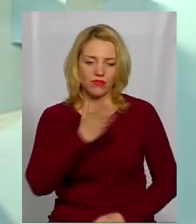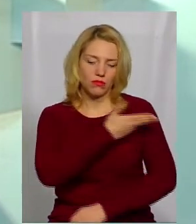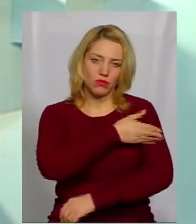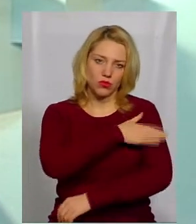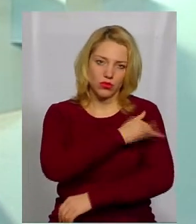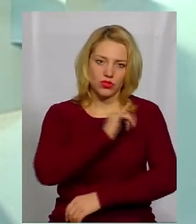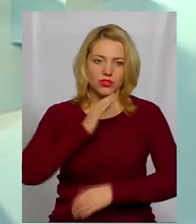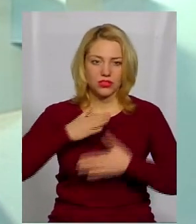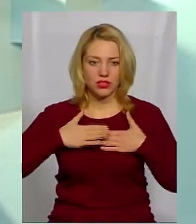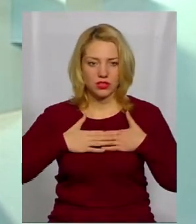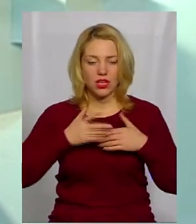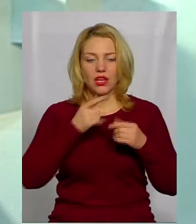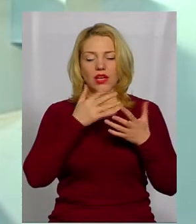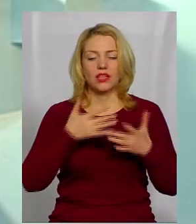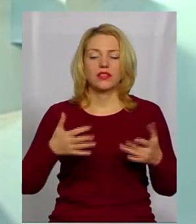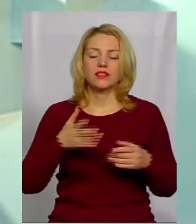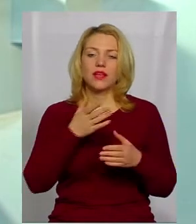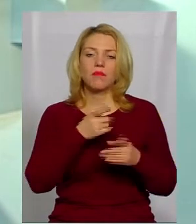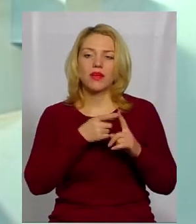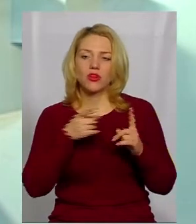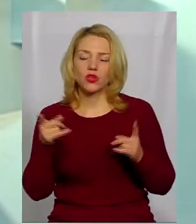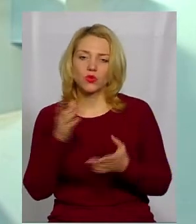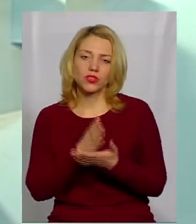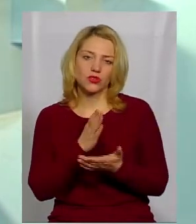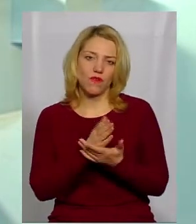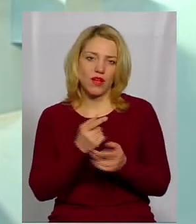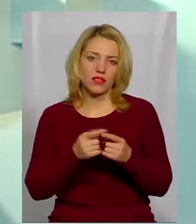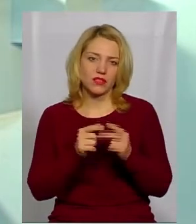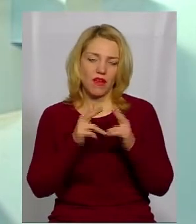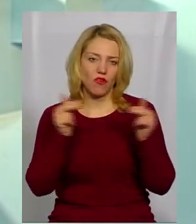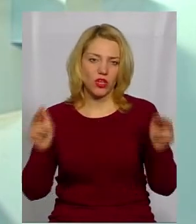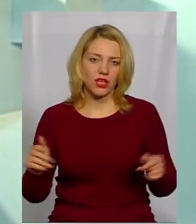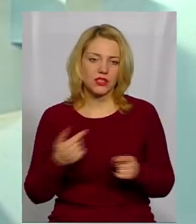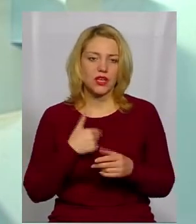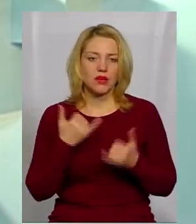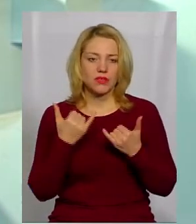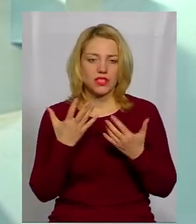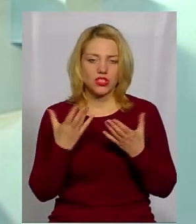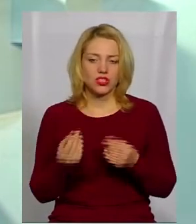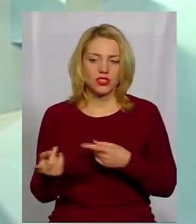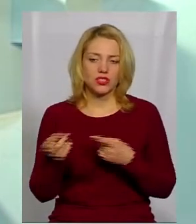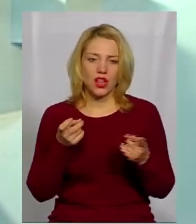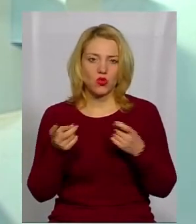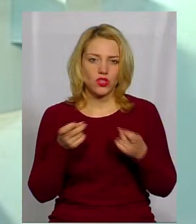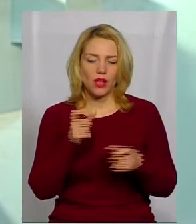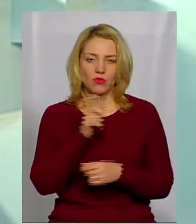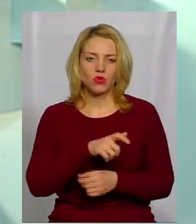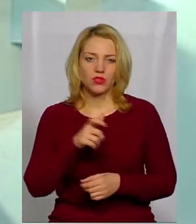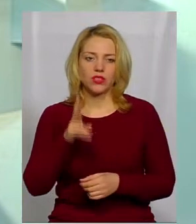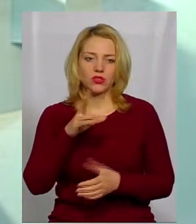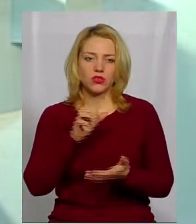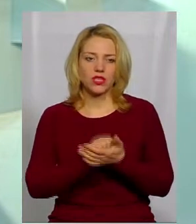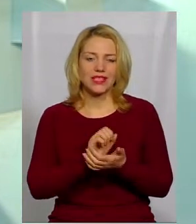різні періоди існування фортеці. Це і ми зараз залучаємо ще і людей, які займаються